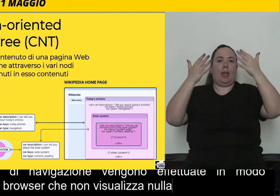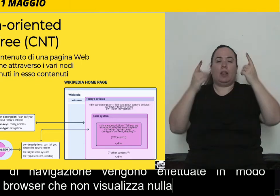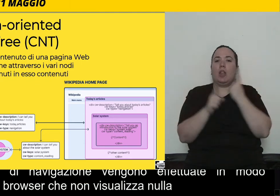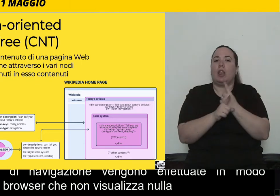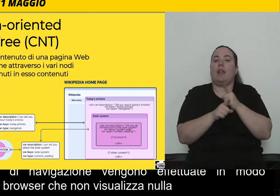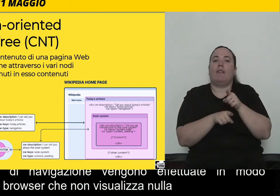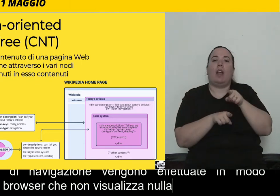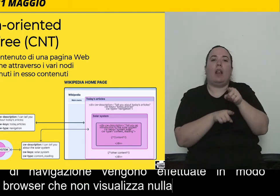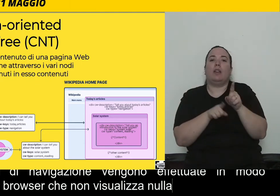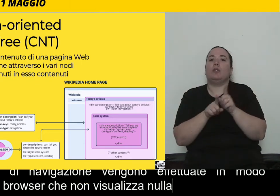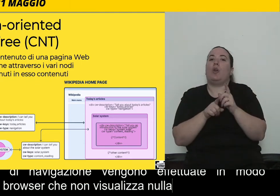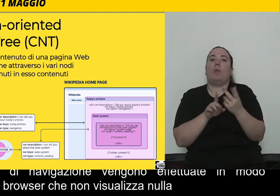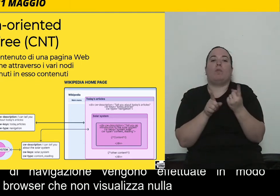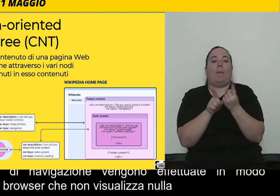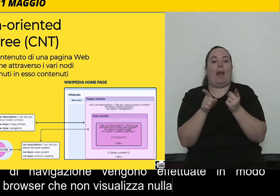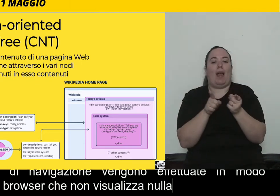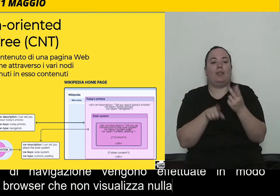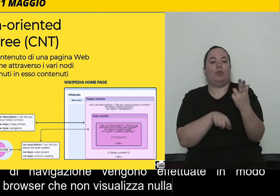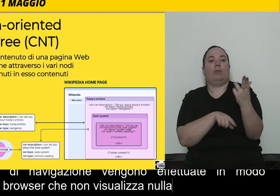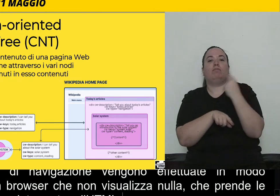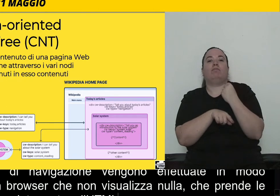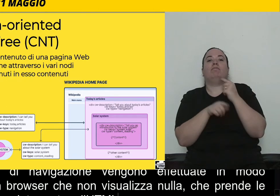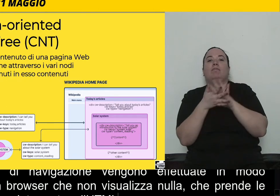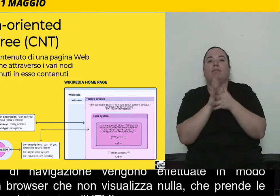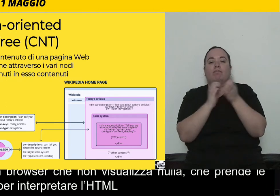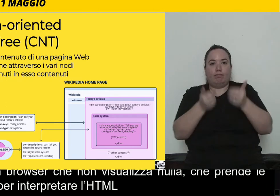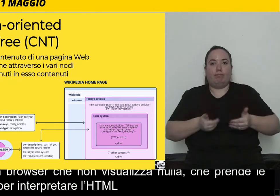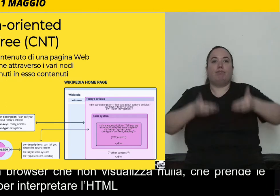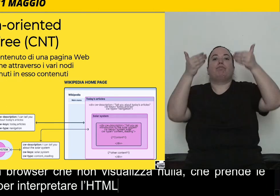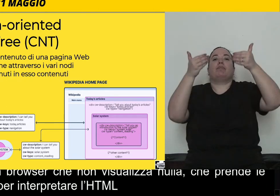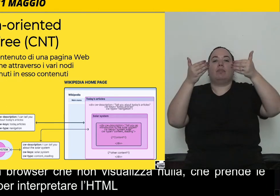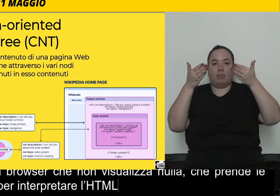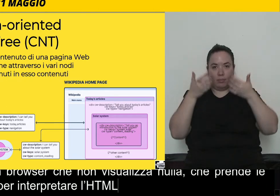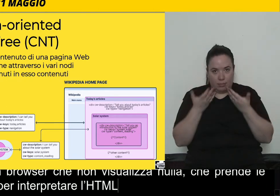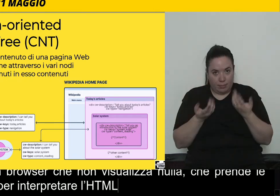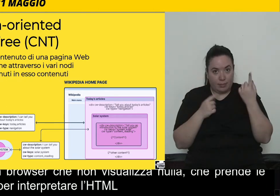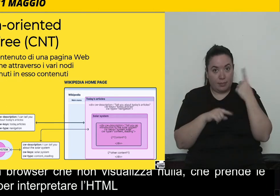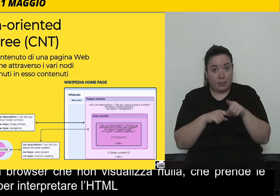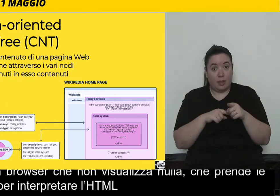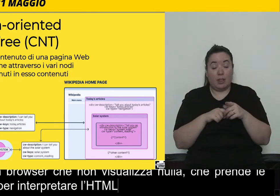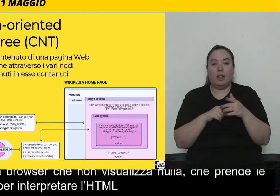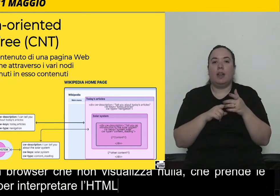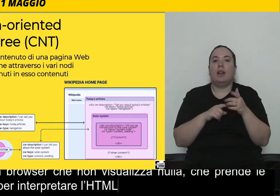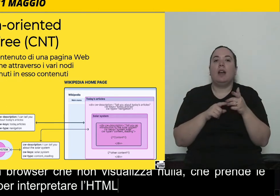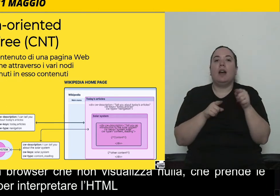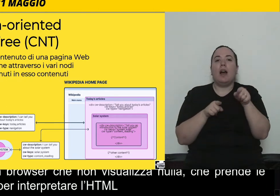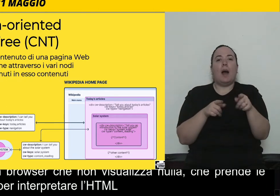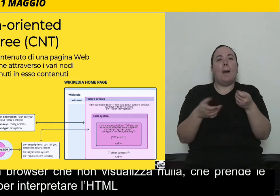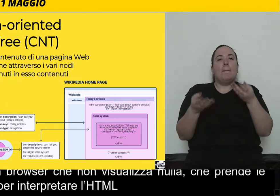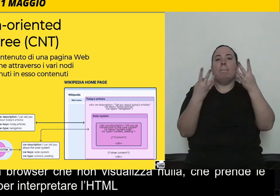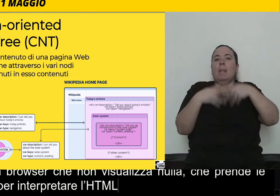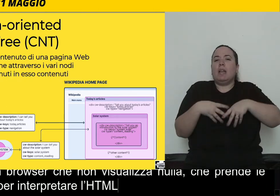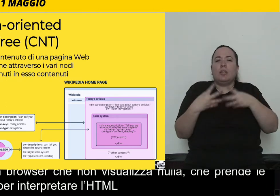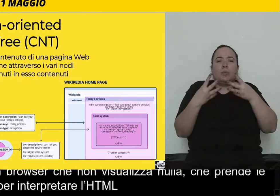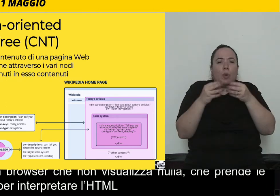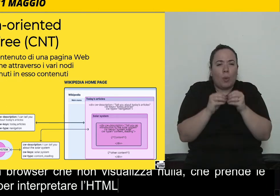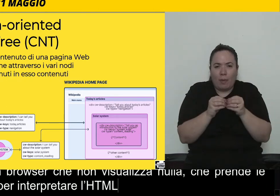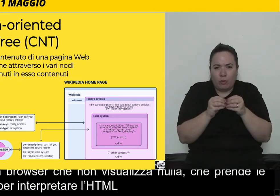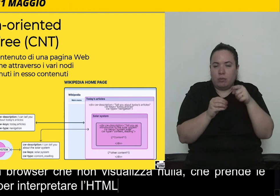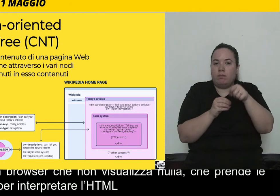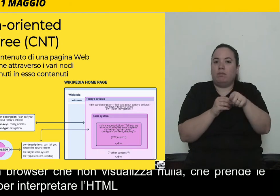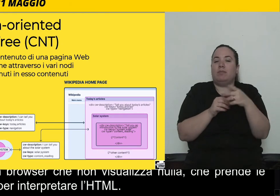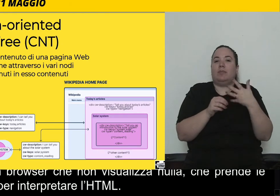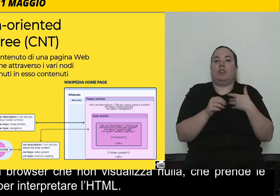E diciamo, al momento questi meccanismi sono guidati da alcuni tag aggiuntivi che vengono aggiunti